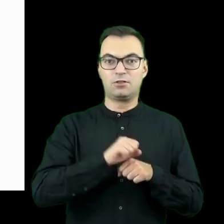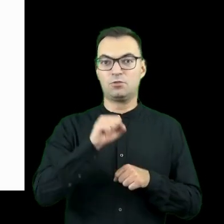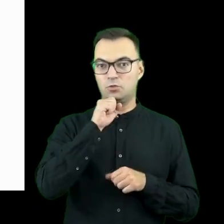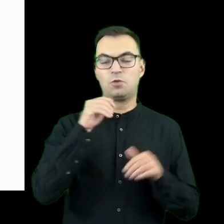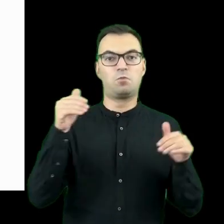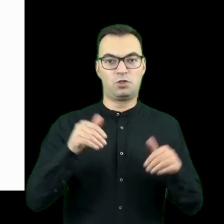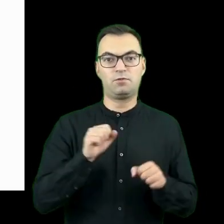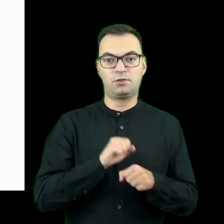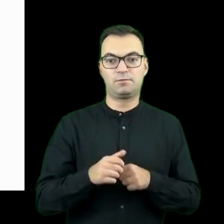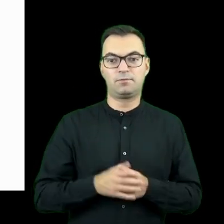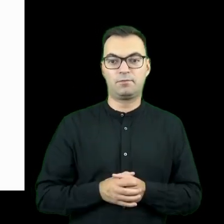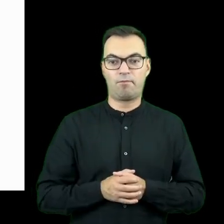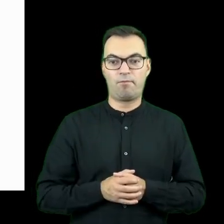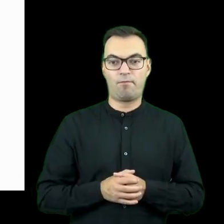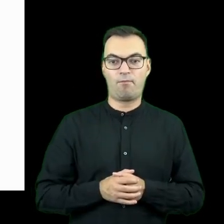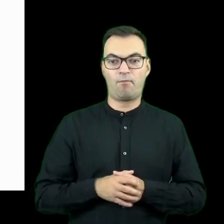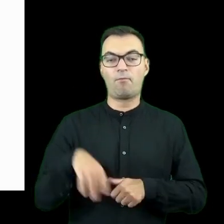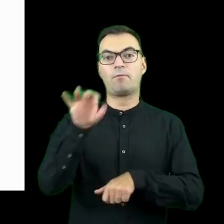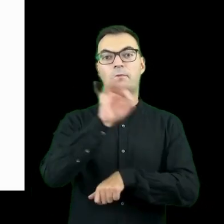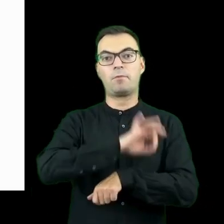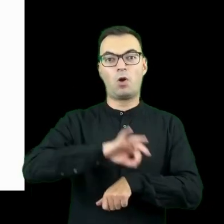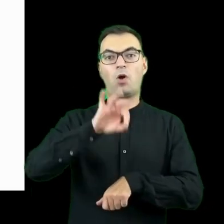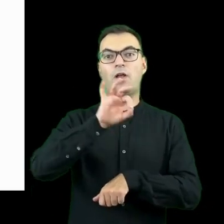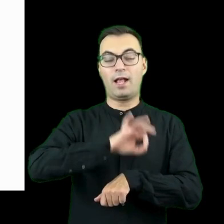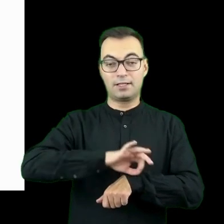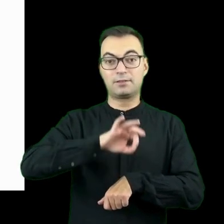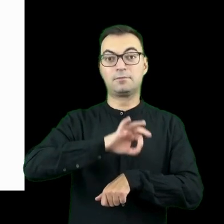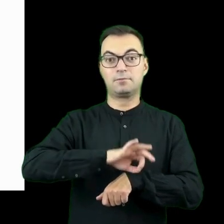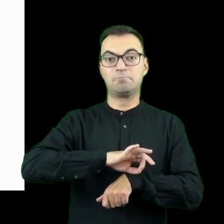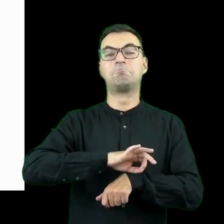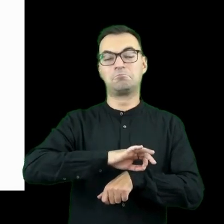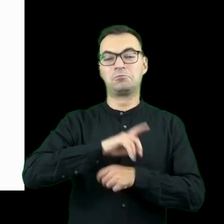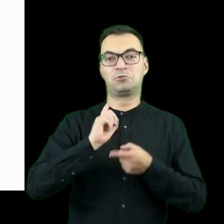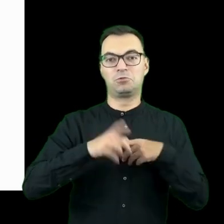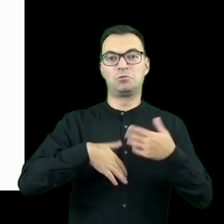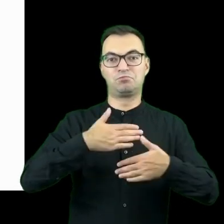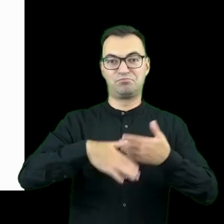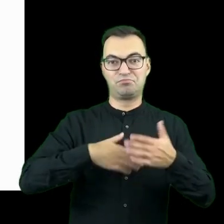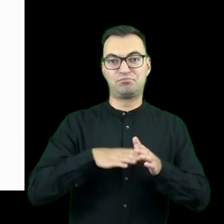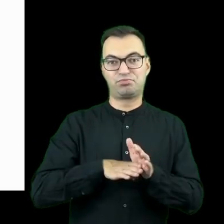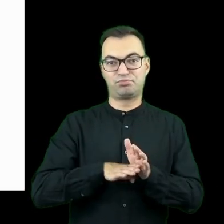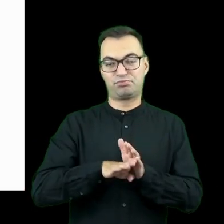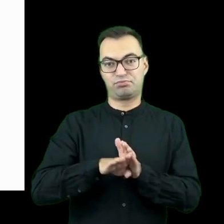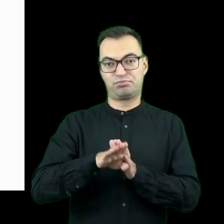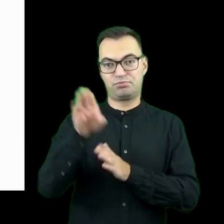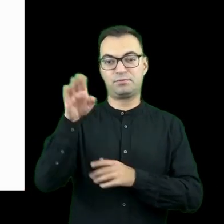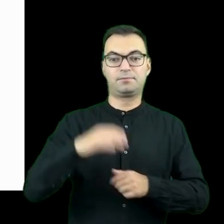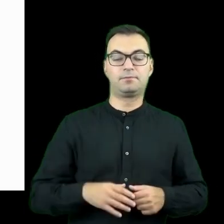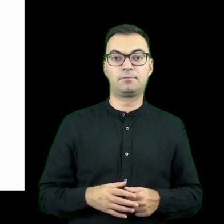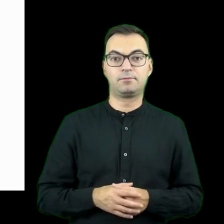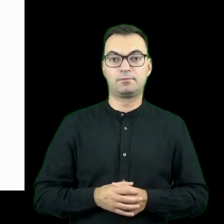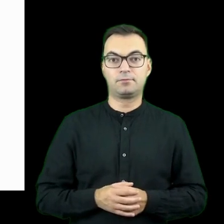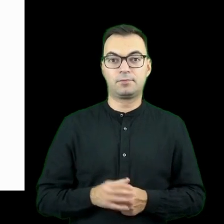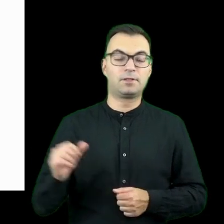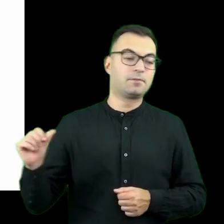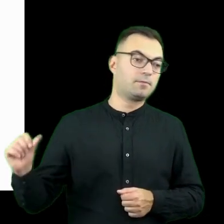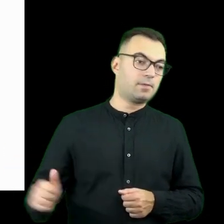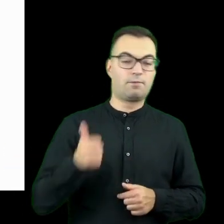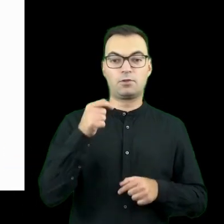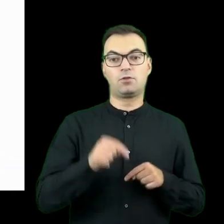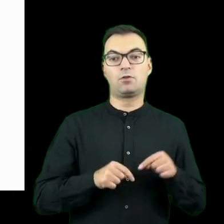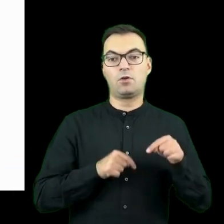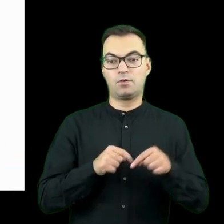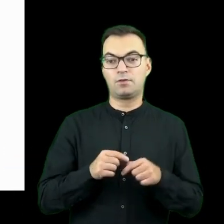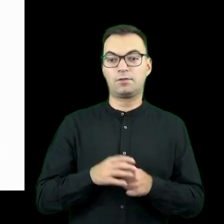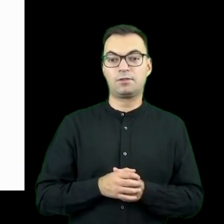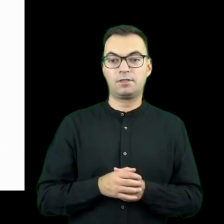potencjał i ten projekt zaczął dosyć szybko rosnąć. W pierwszym kroku